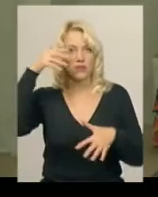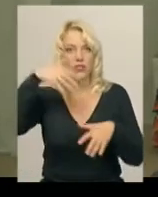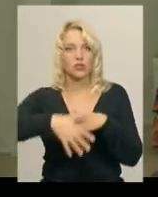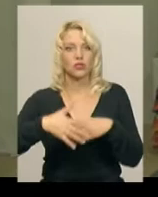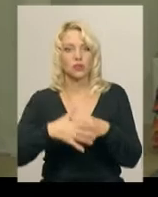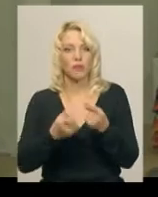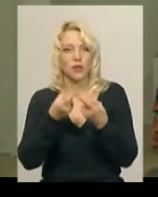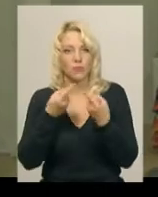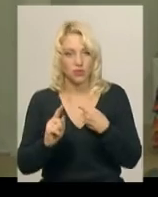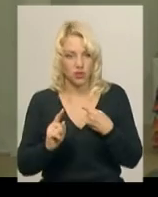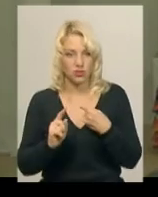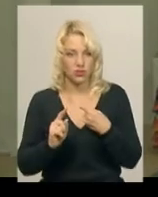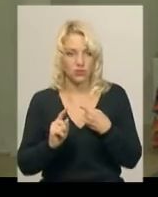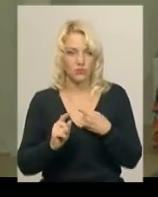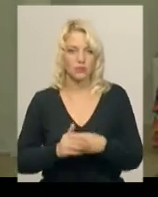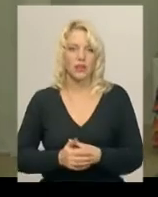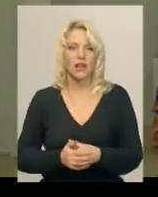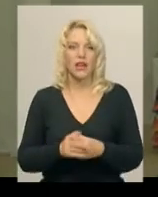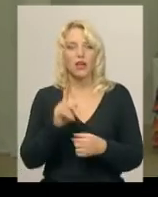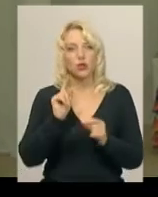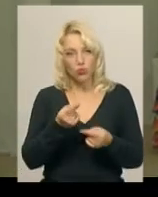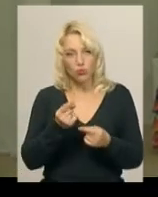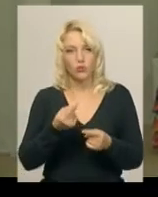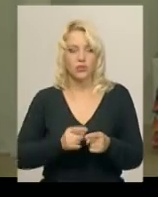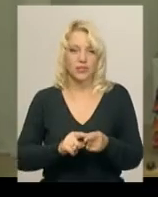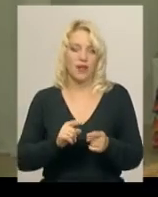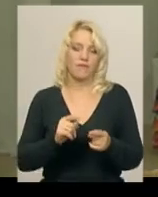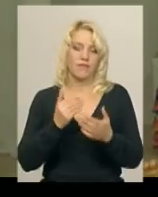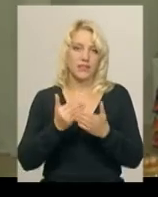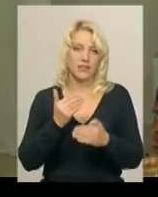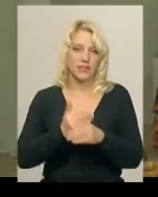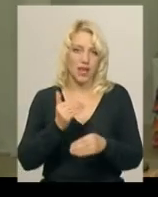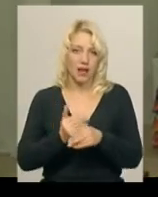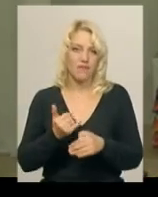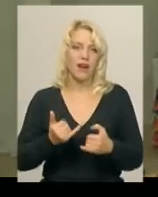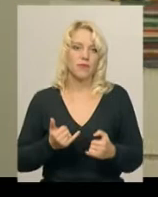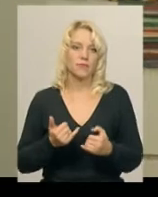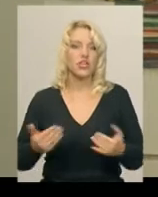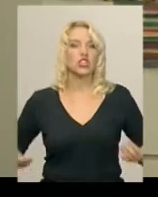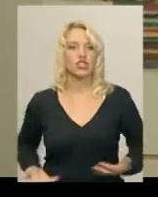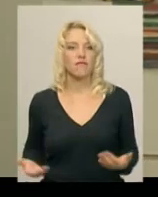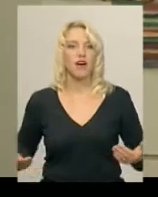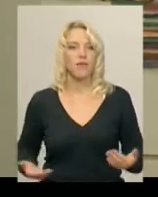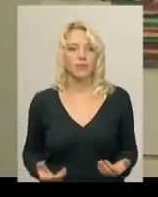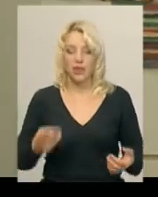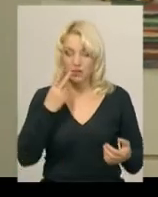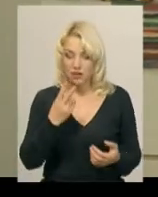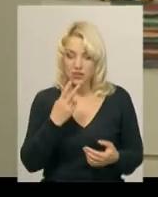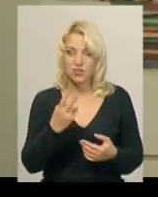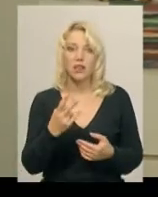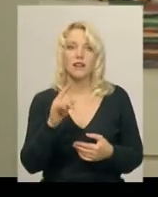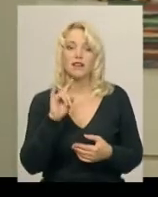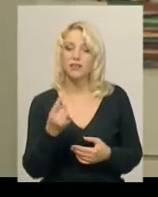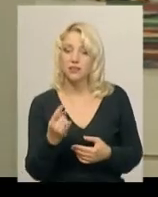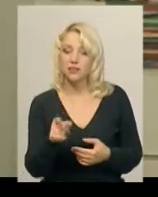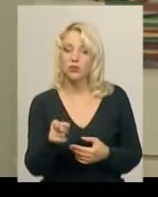все буде бачити зовсім по-іншому. Тому це вистава, яка жива. Дивишся на дитину і видно по очах,